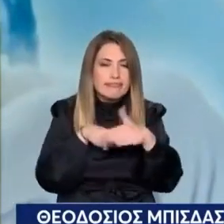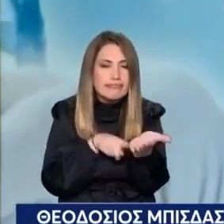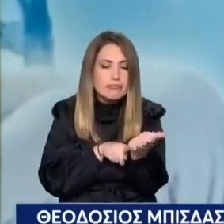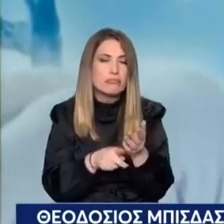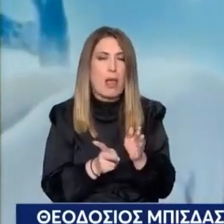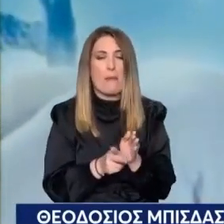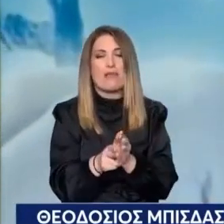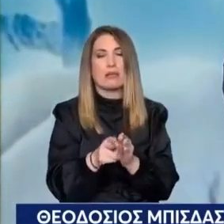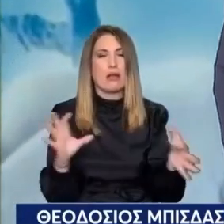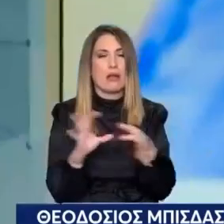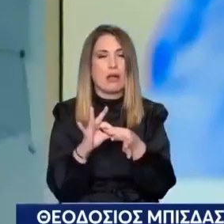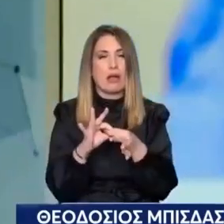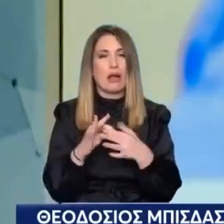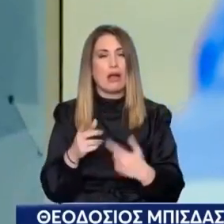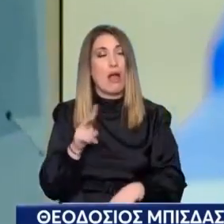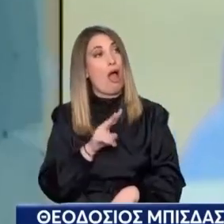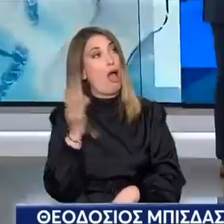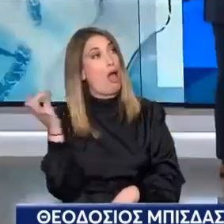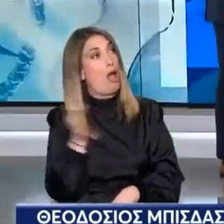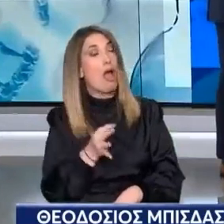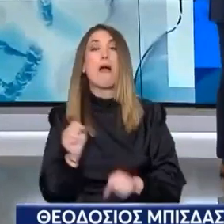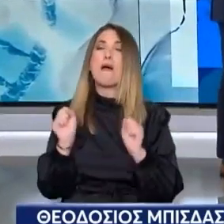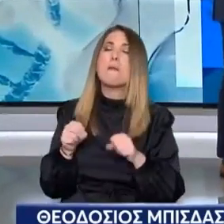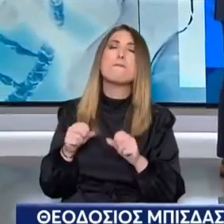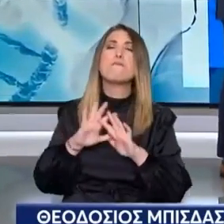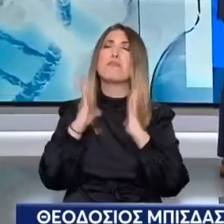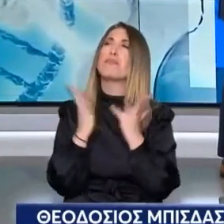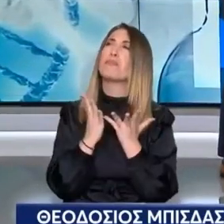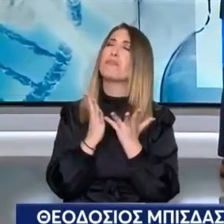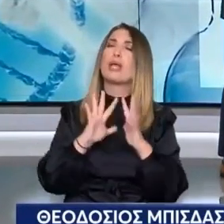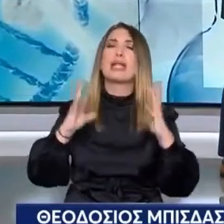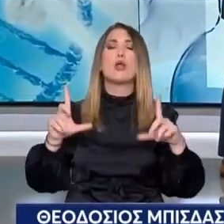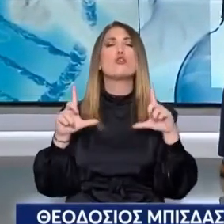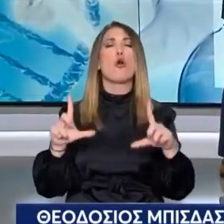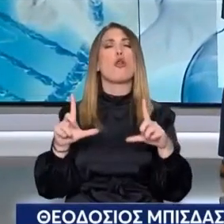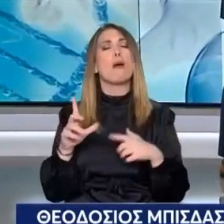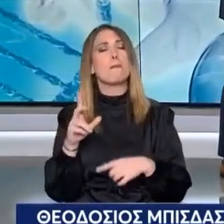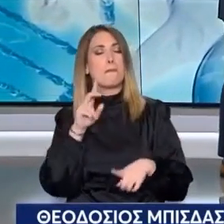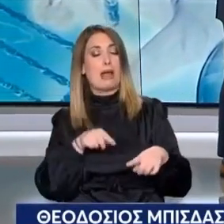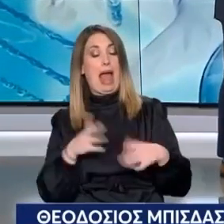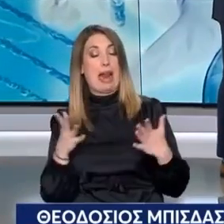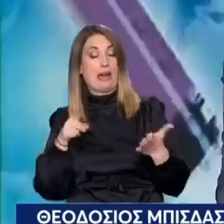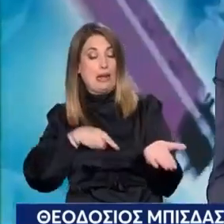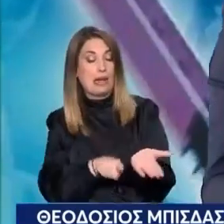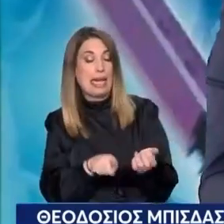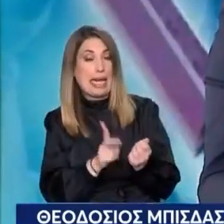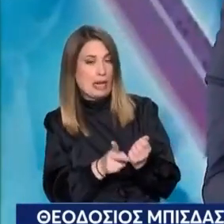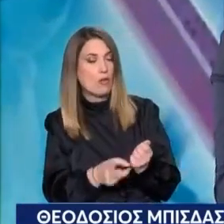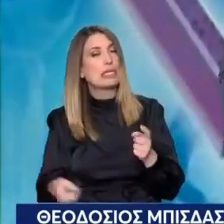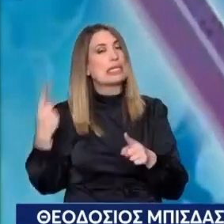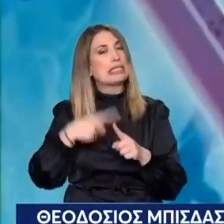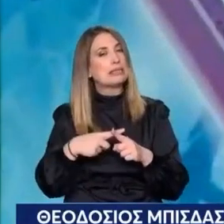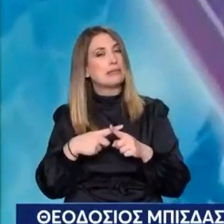επέμβαση Αυτό είναι καταπληκτικό που λέτε τώρα Γενικά προσπαθούμε να έχουμε Και να προβλέψουμε το κίνδυνο Αλλά και με την αξονική που γίνεται στο